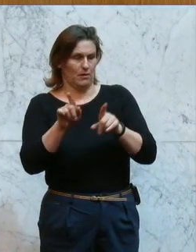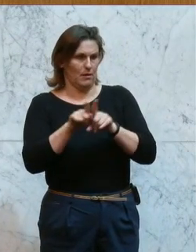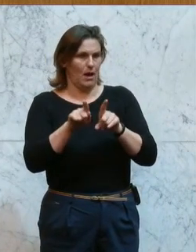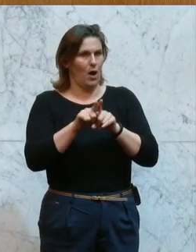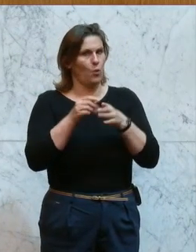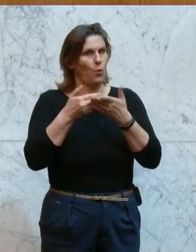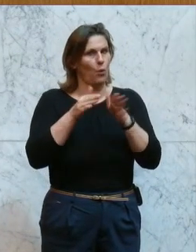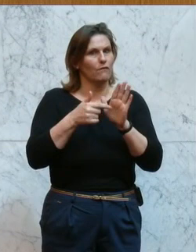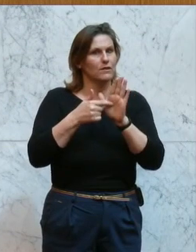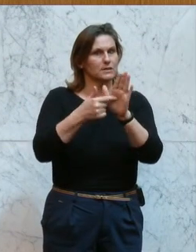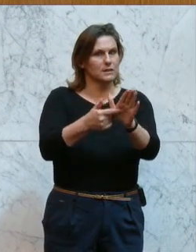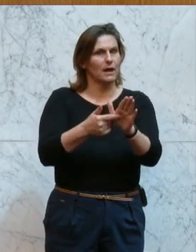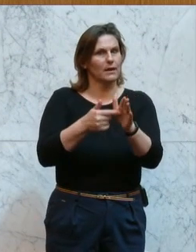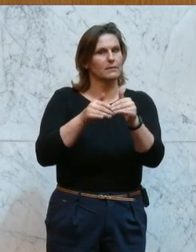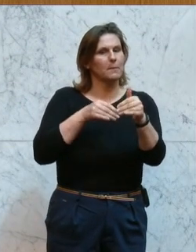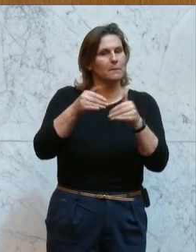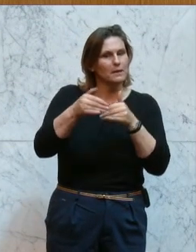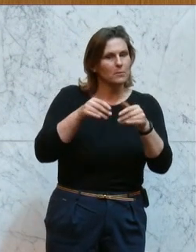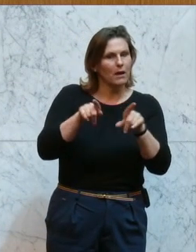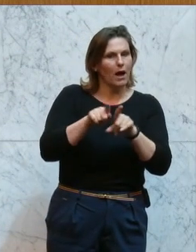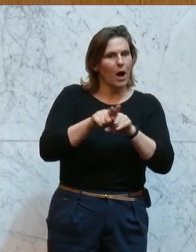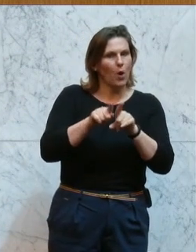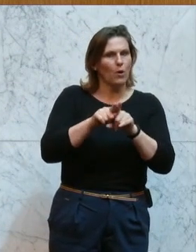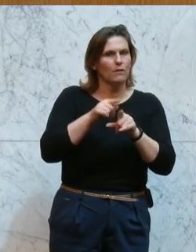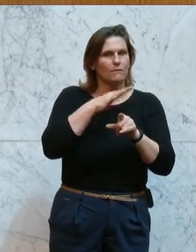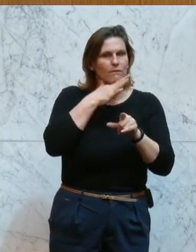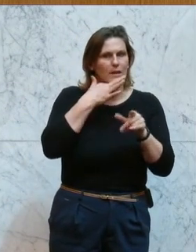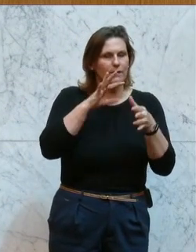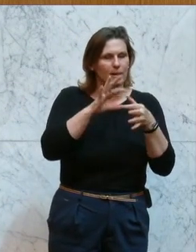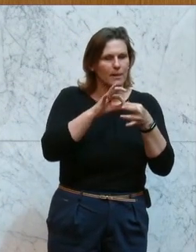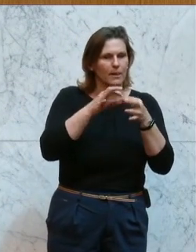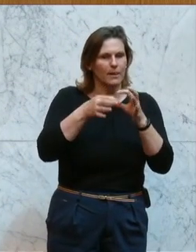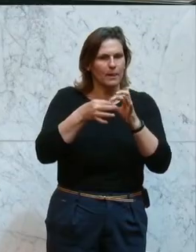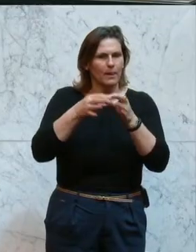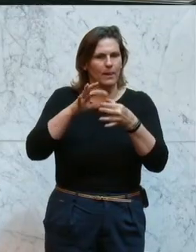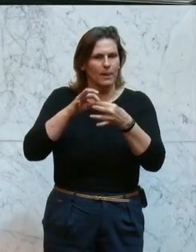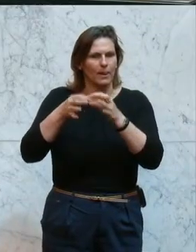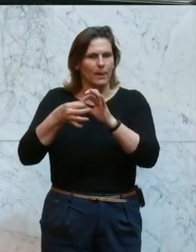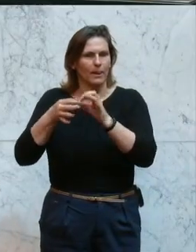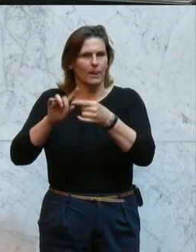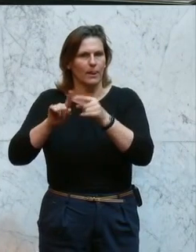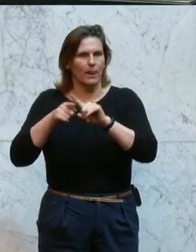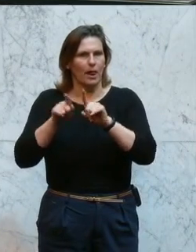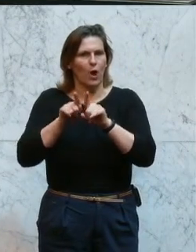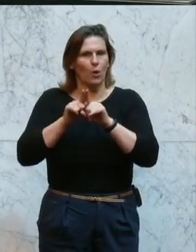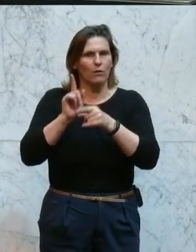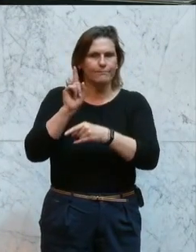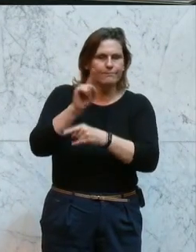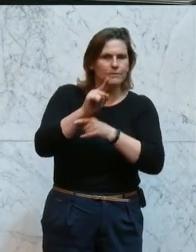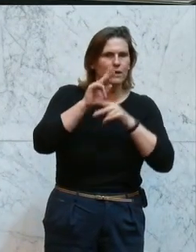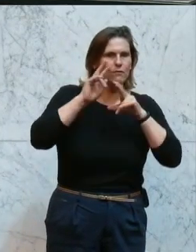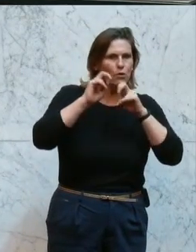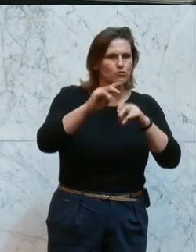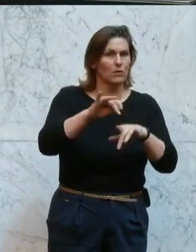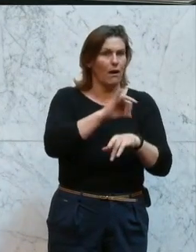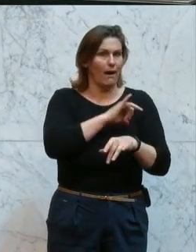ÖVP-Ministerium wie der ÖVP-Seilschaftner eine Studie in Auftrag geben durften, die nur der